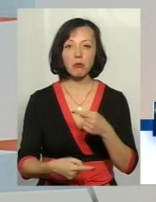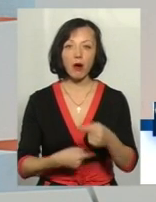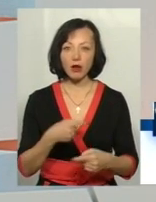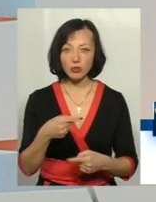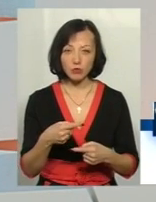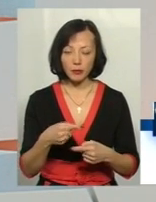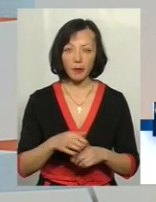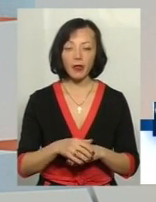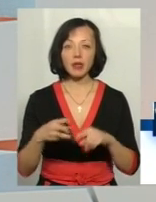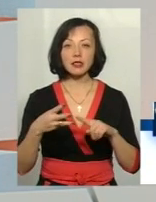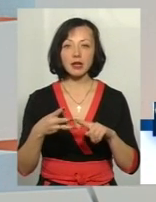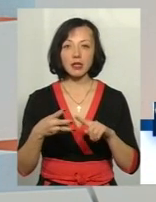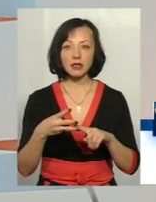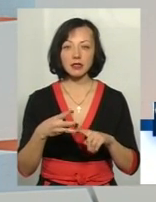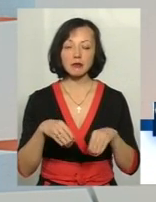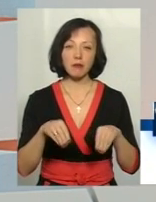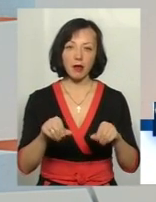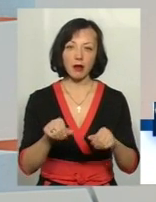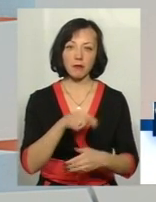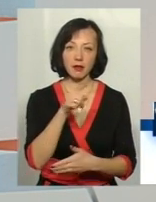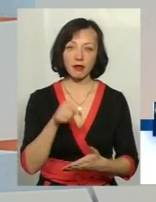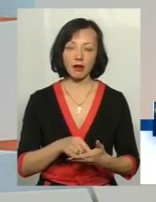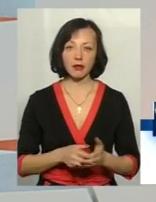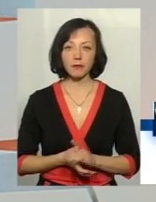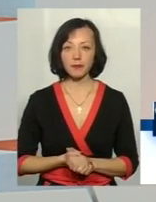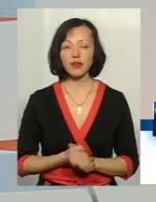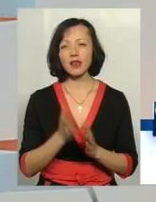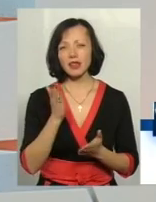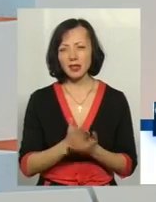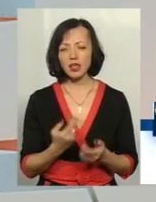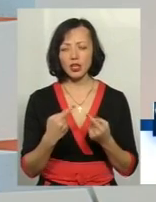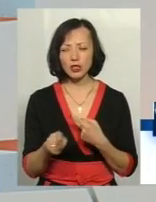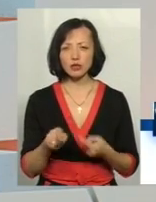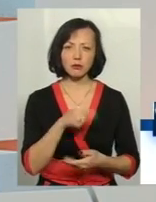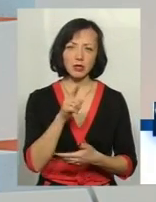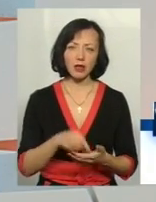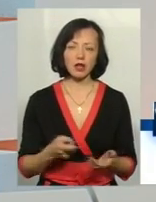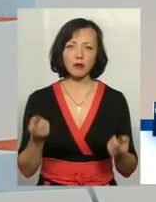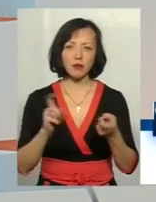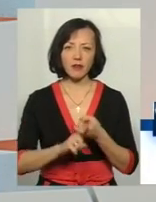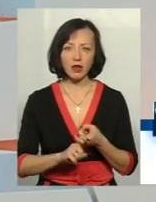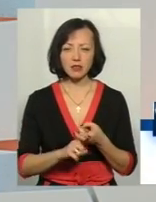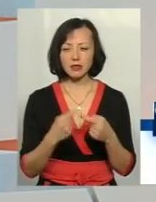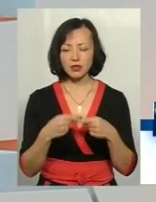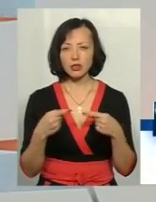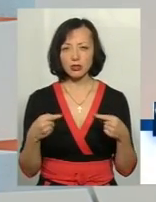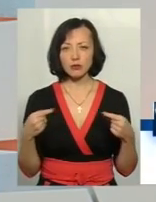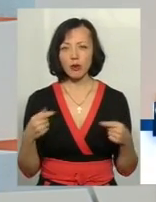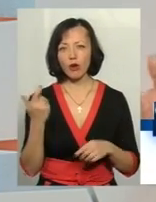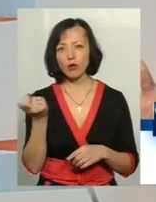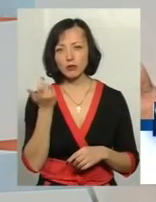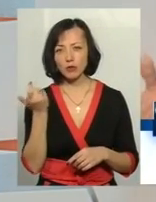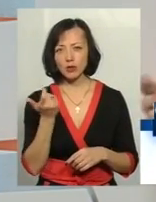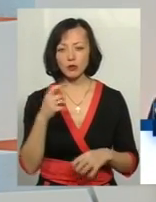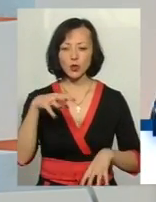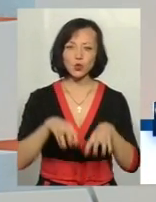або спадкові питання, і третій – це питання земельні. Є ще інші питання, пов'язані з іншими речами, господарськими,